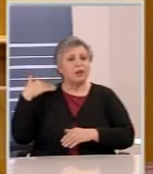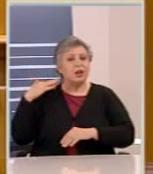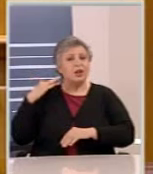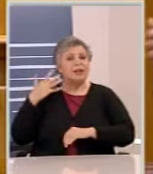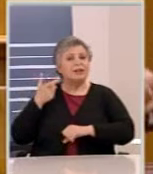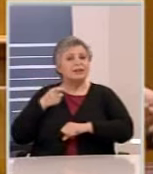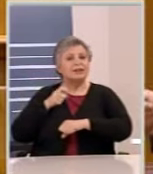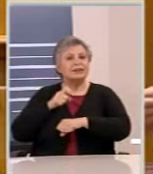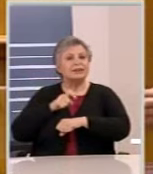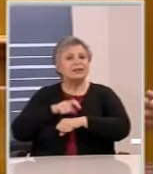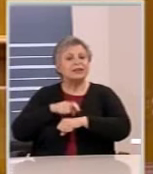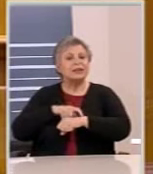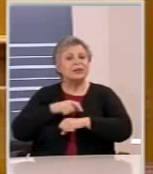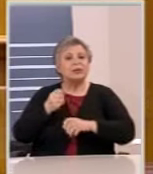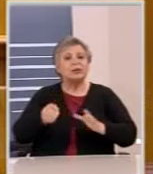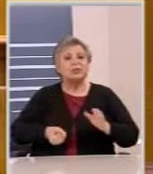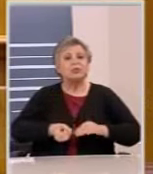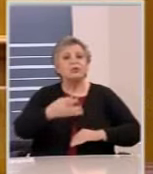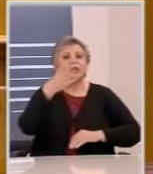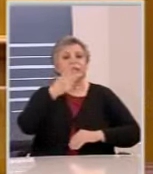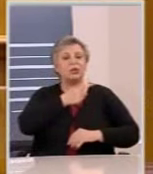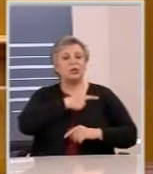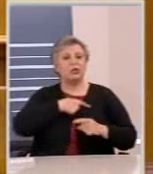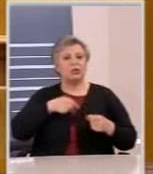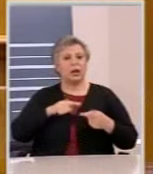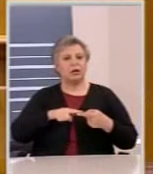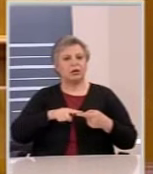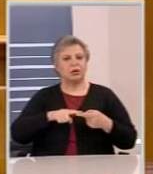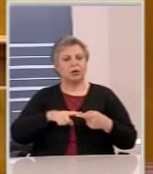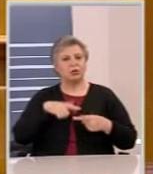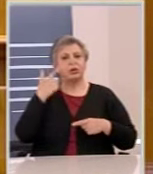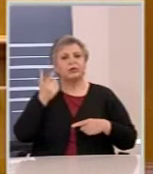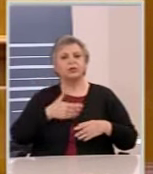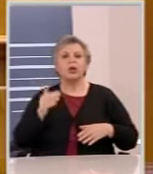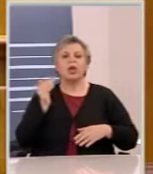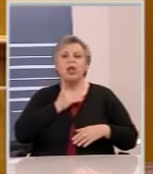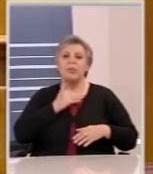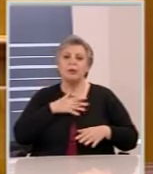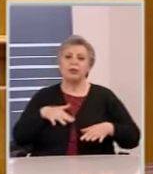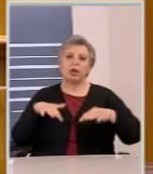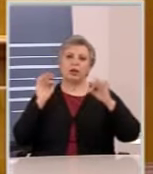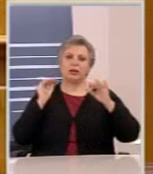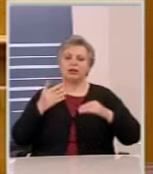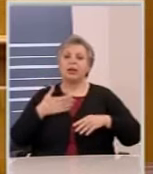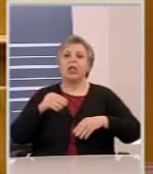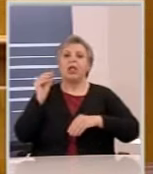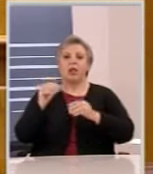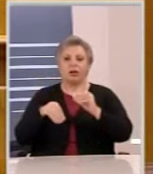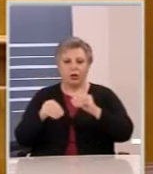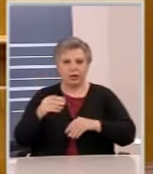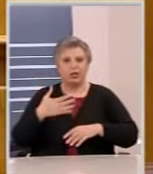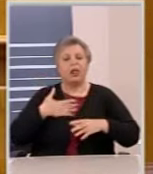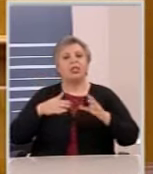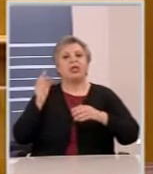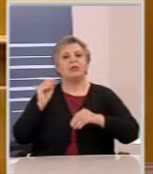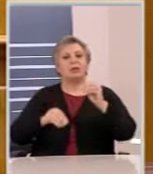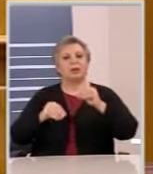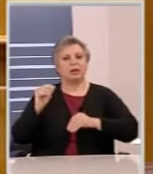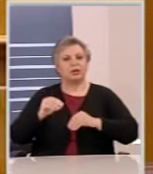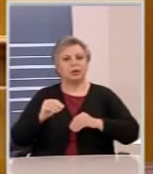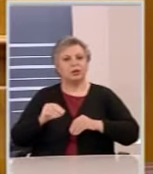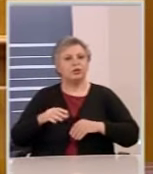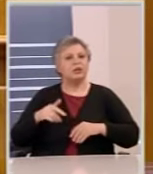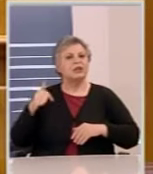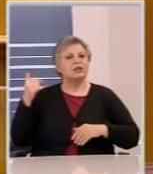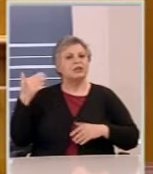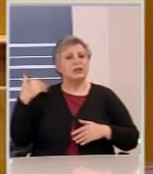του νέου σας αρχηγού και λίγους μόνο μήνες, θυμίζω, μετά την επανεκλογή της κυβέρνησης,